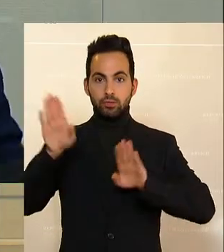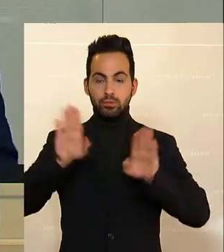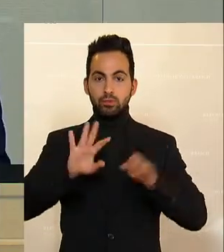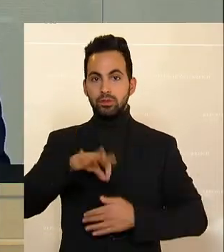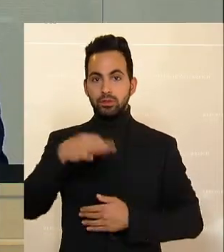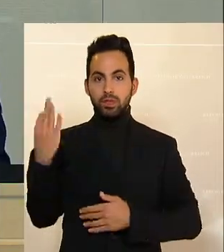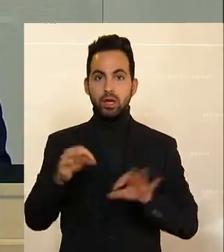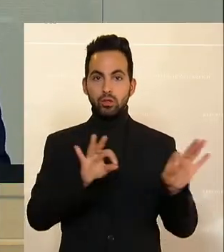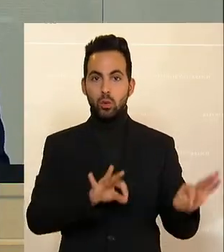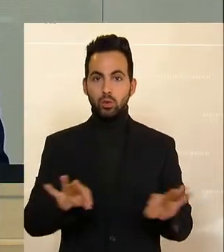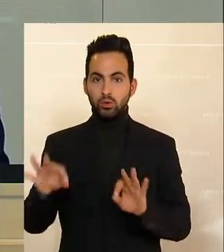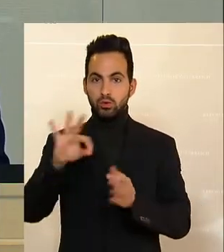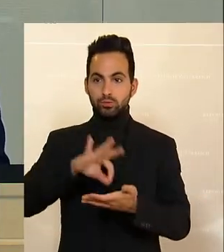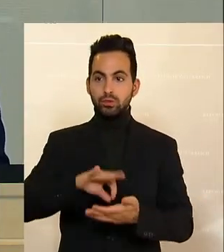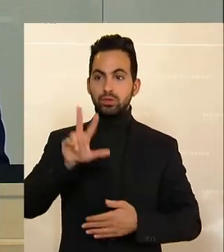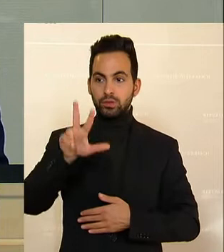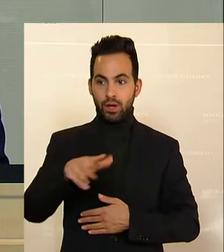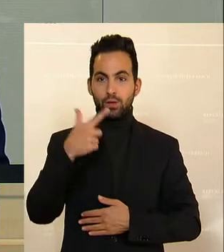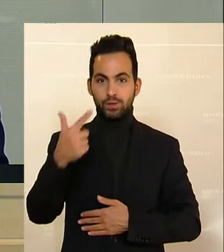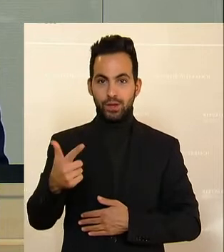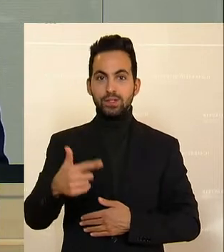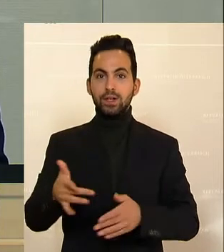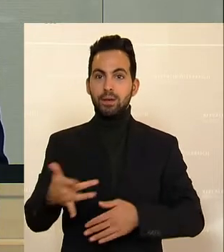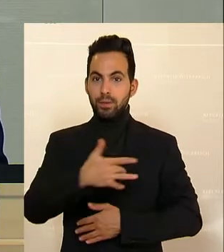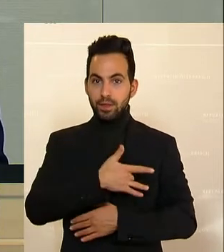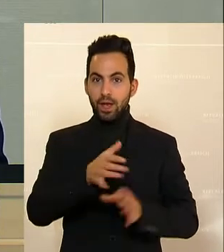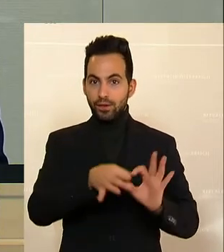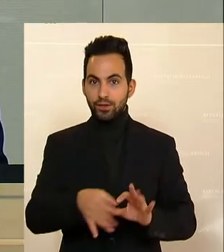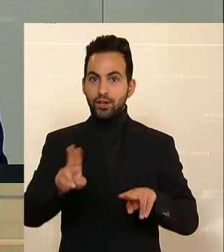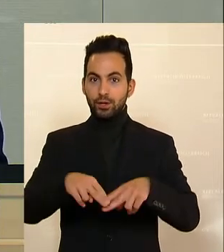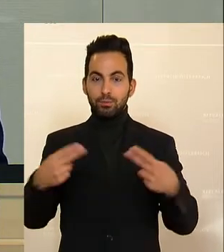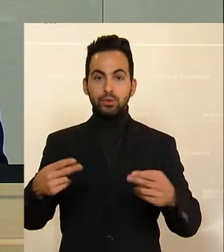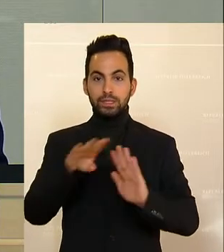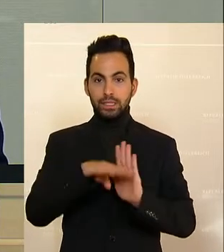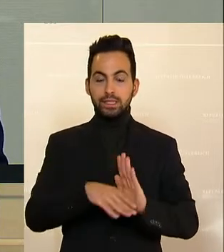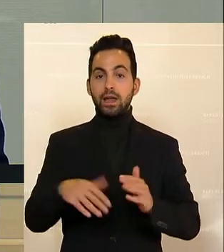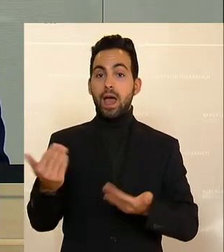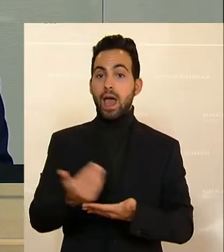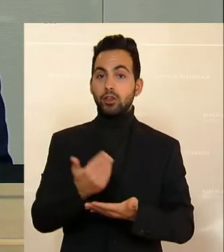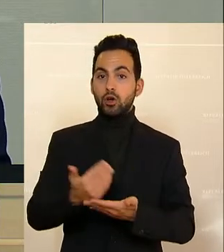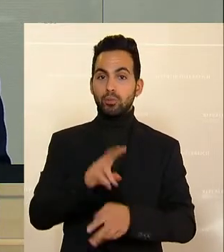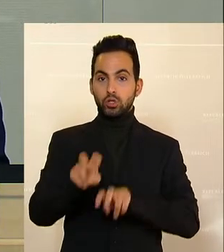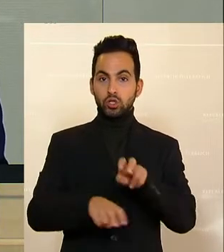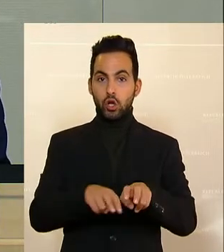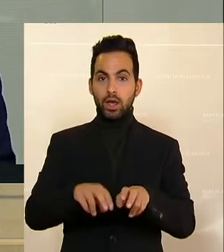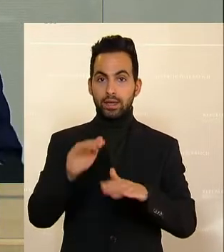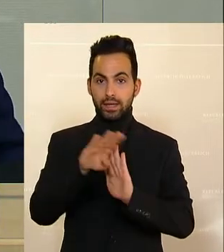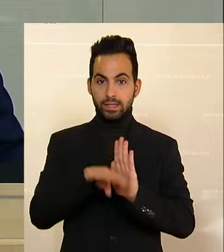Tagesordnungspunkt 23. Entwurf betreffend ein Bundesgesetz, mit dem das Einkommensteuergesetz, das